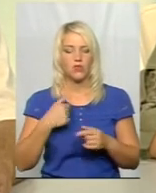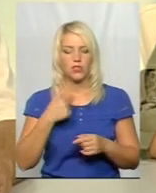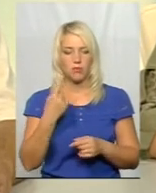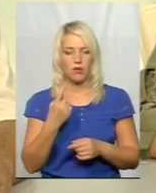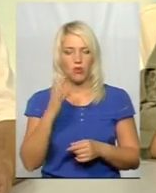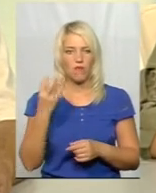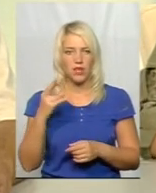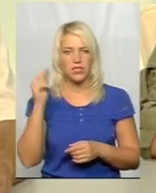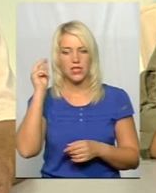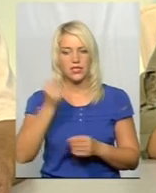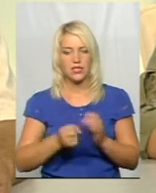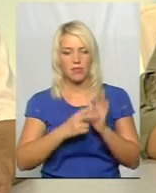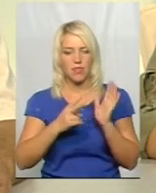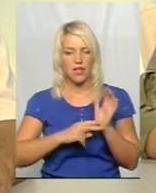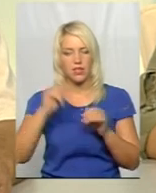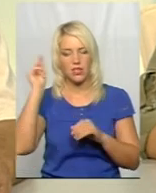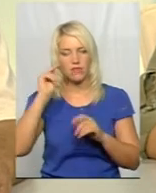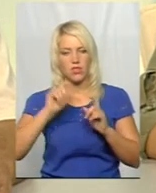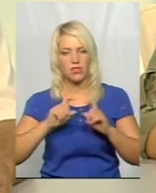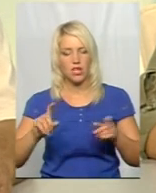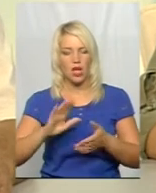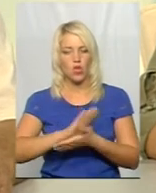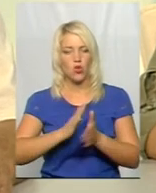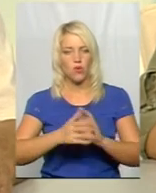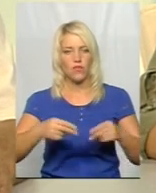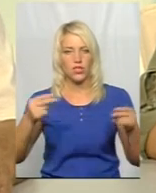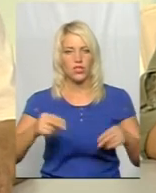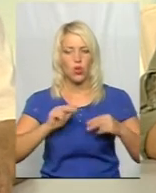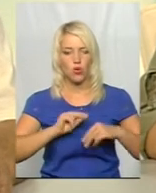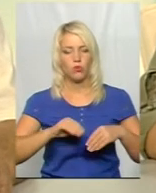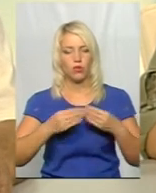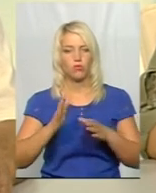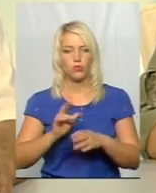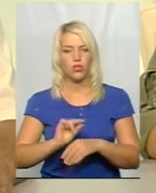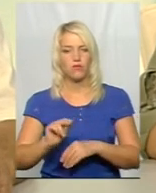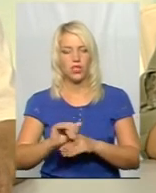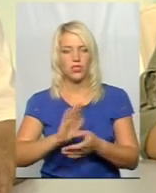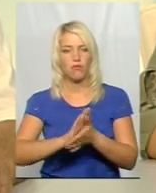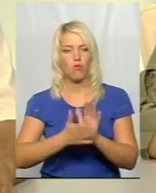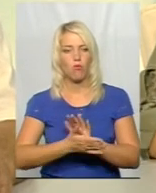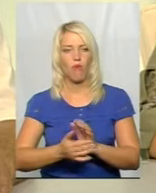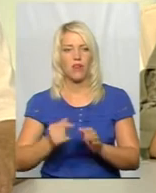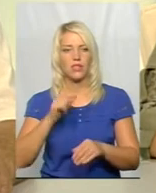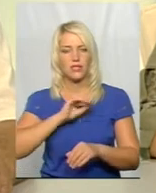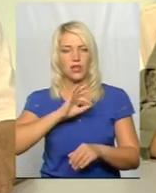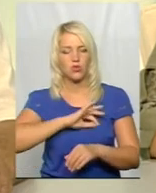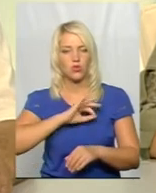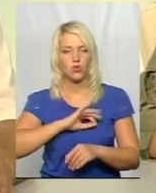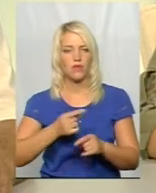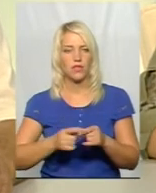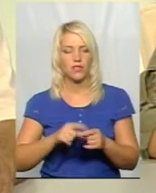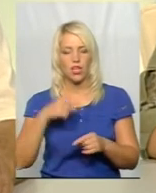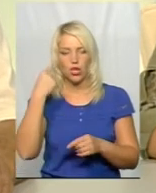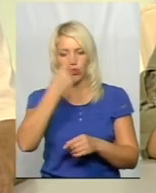навчальних заходів, укладаючи договори з роботодавцями, будуть навчати саме в умовах з застосуванням цієї дуальної